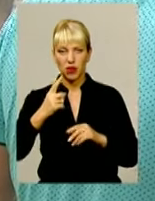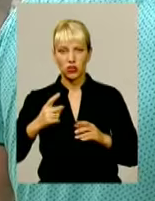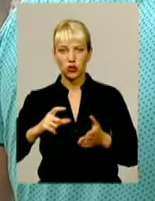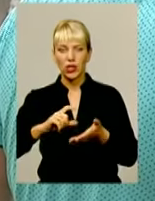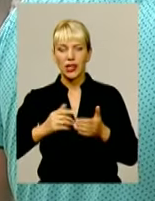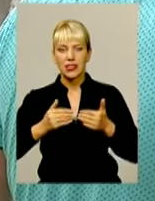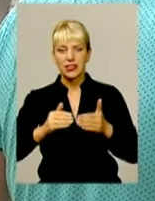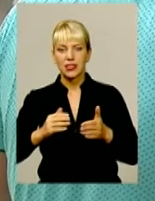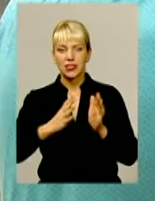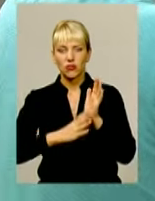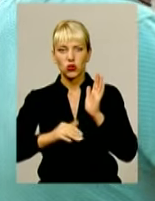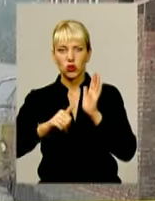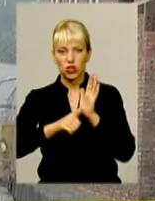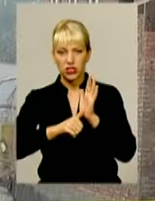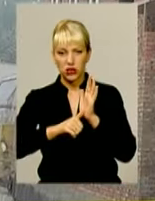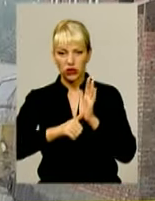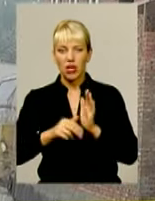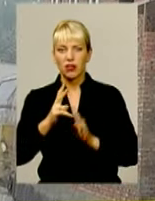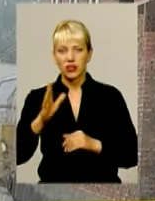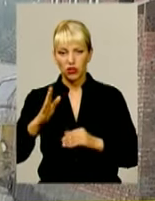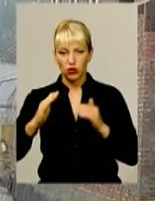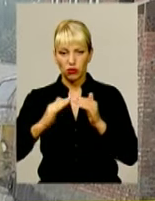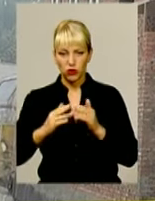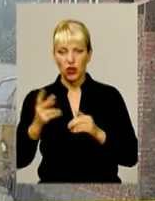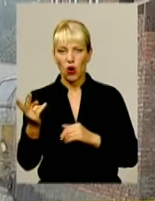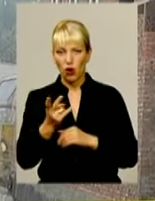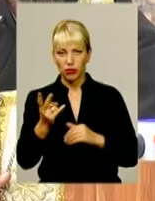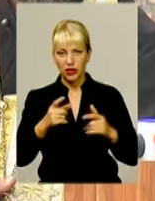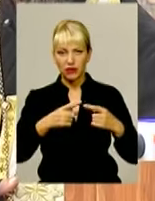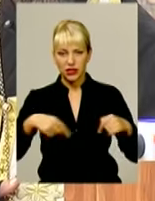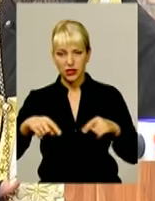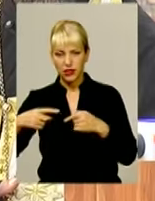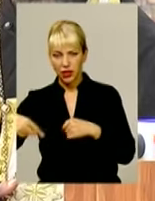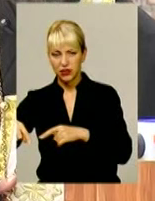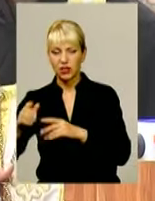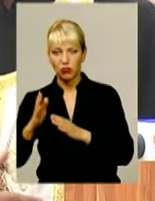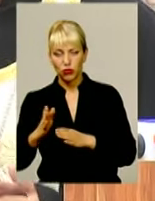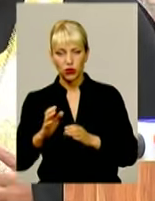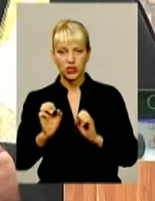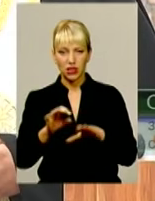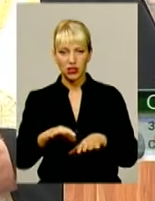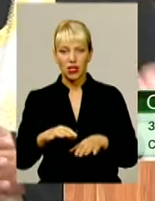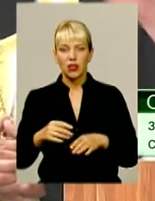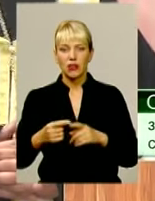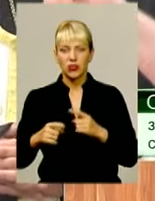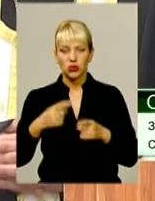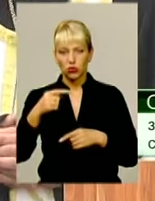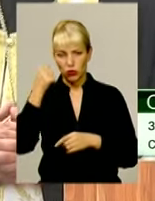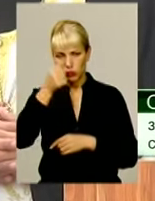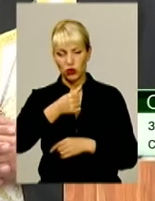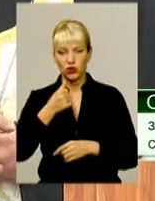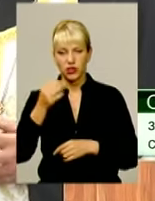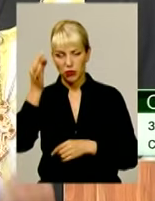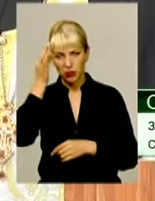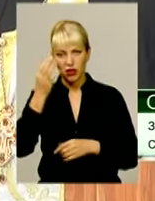-квартирного будинку. Обидві секції планують здати вже у наступному році. В квітні, ви пам'ятаєте, коли ми закладували